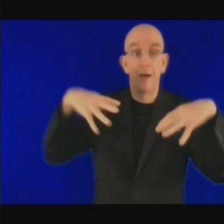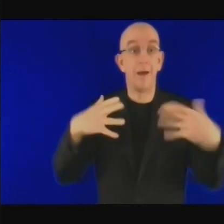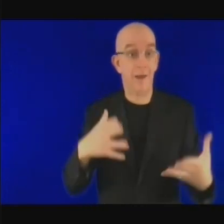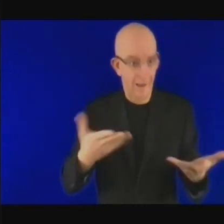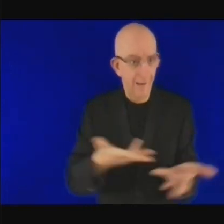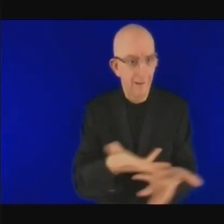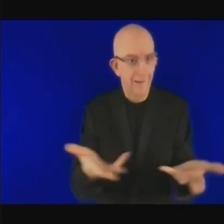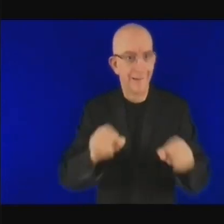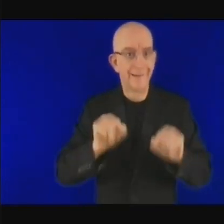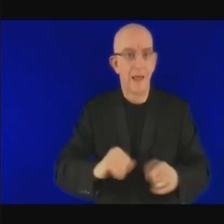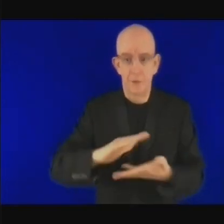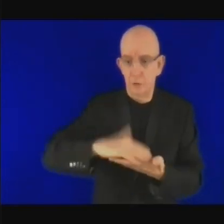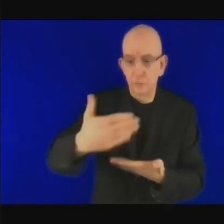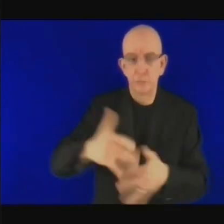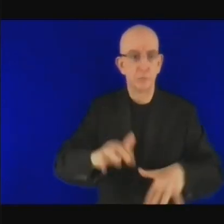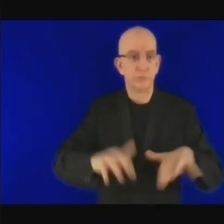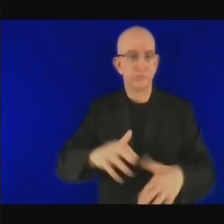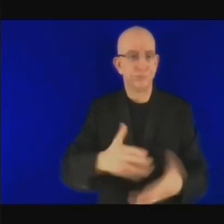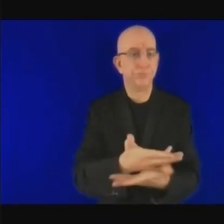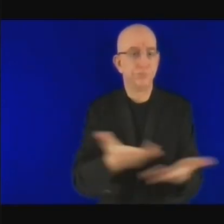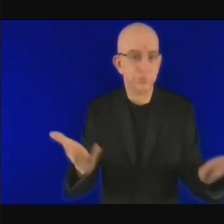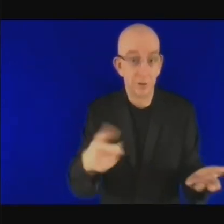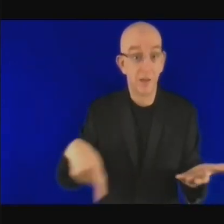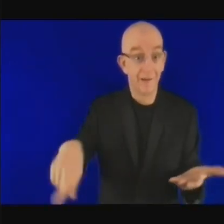question est celle de l'accès